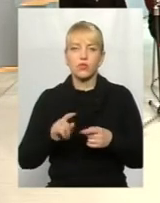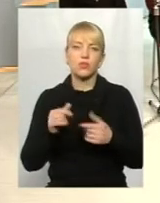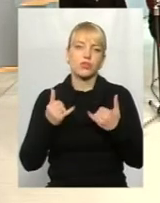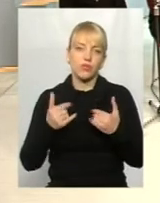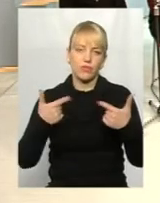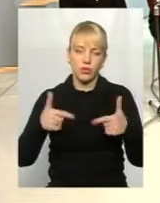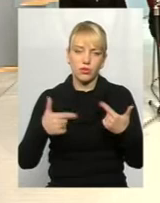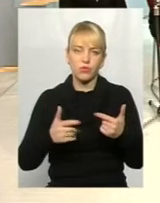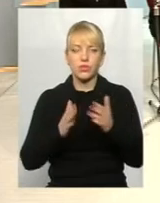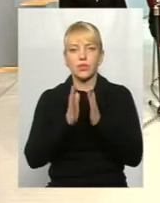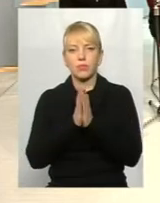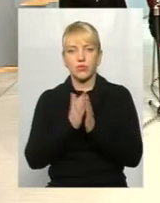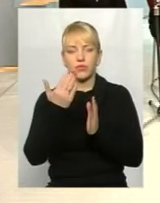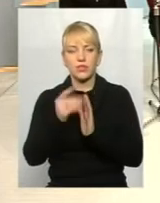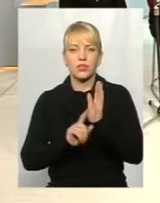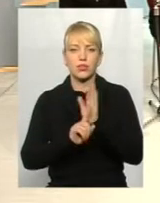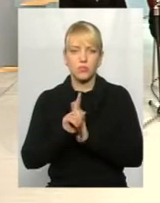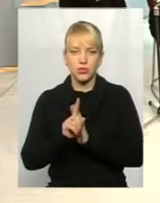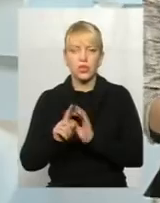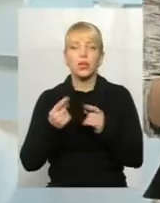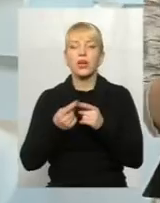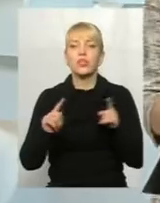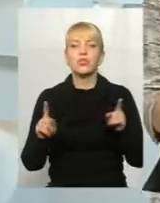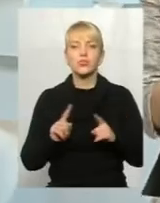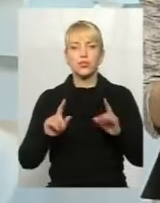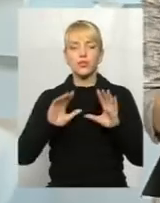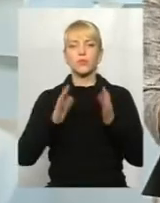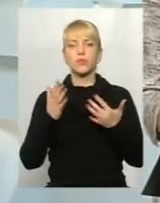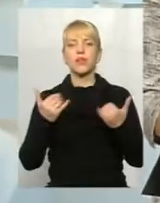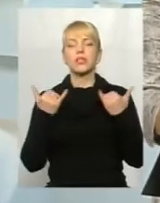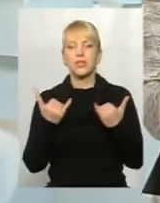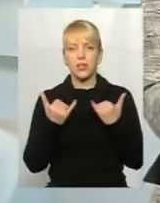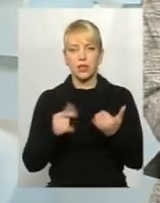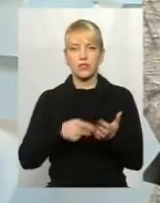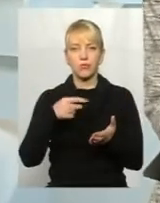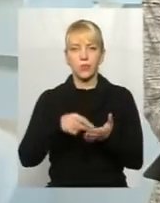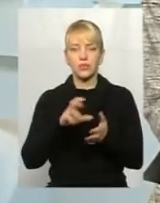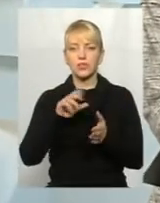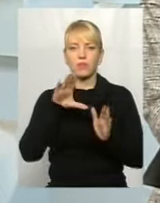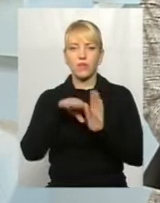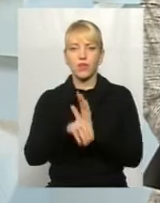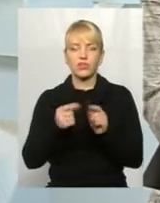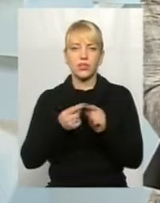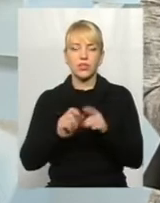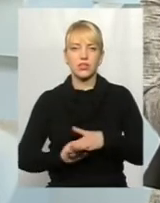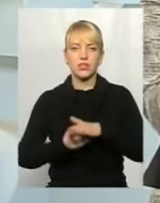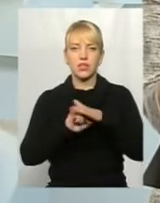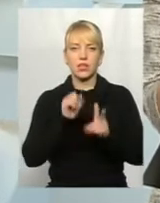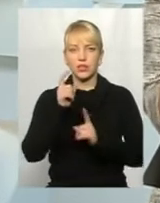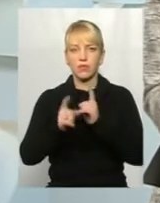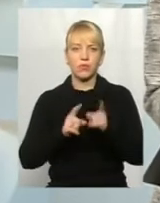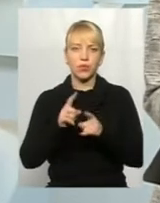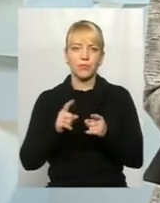розпочати і все-таки, що відбувається наразі в місті з впровадження тих засад реформи. І